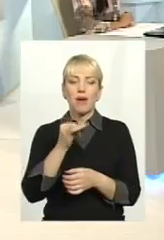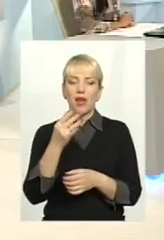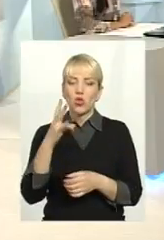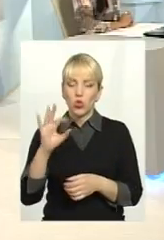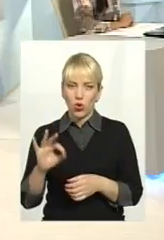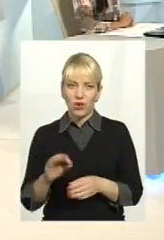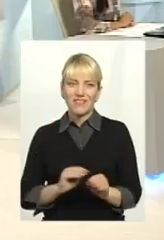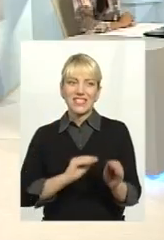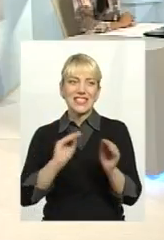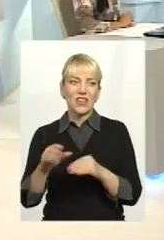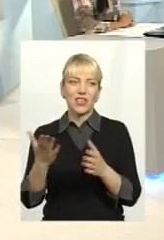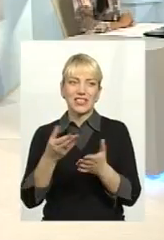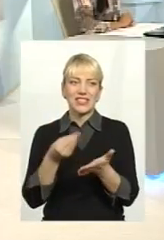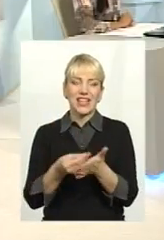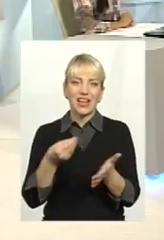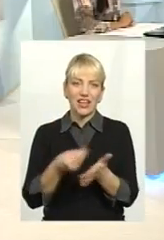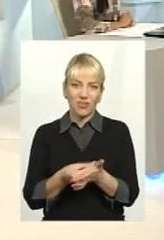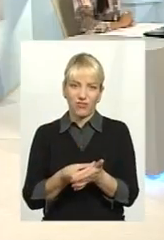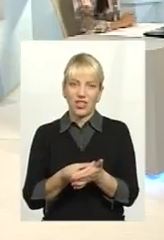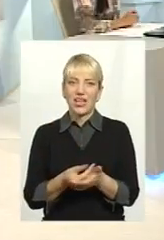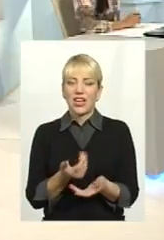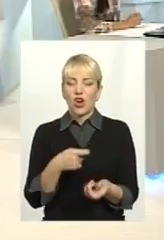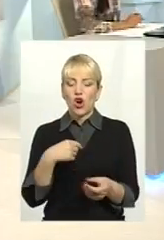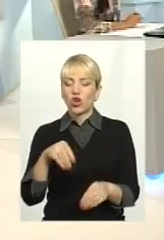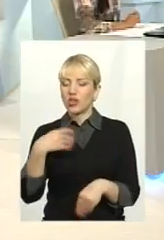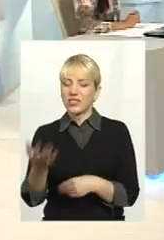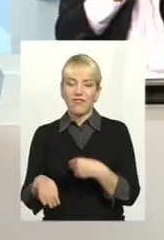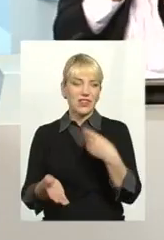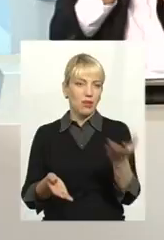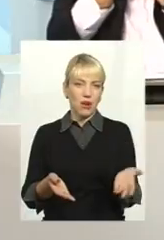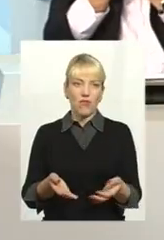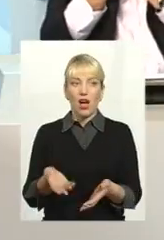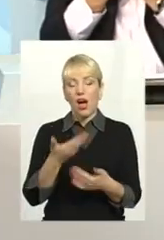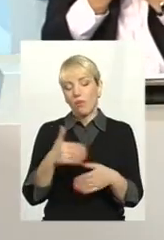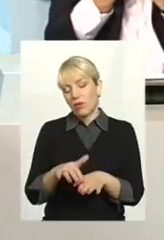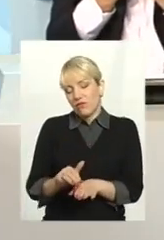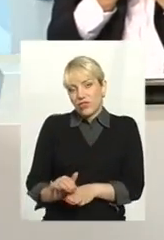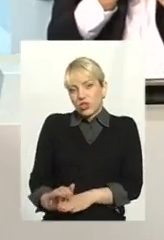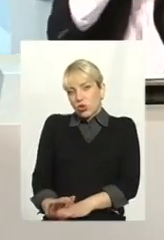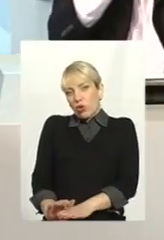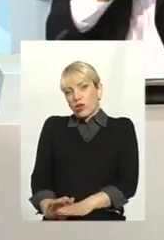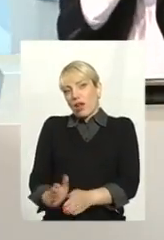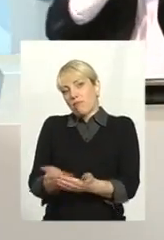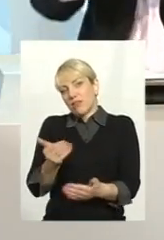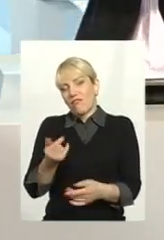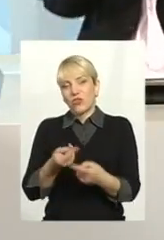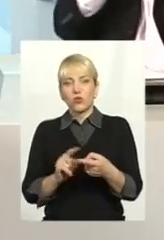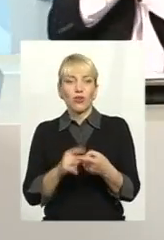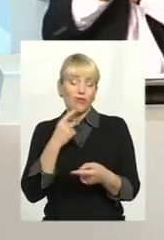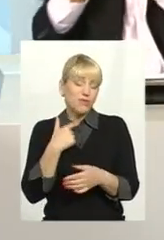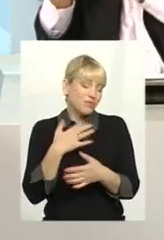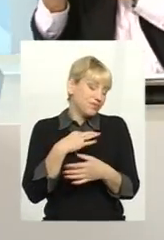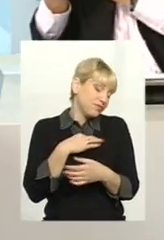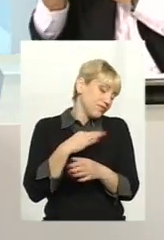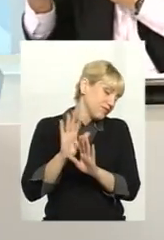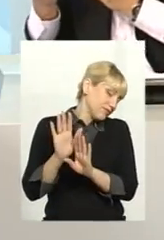встановлювати якісь тарифи, роздавати направо-наліво. А ми відстороняємося від цього. Ми кажемо, ну це ж не